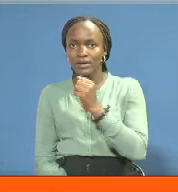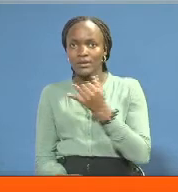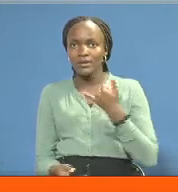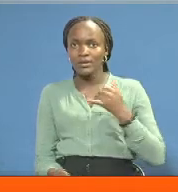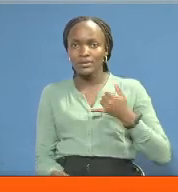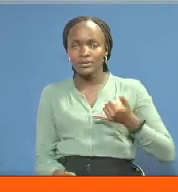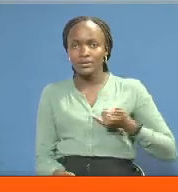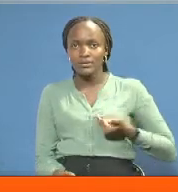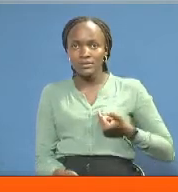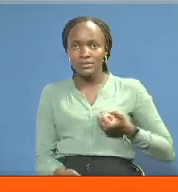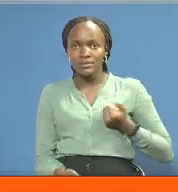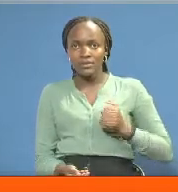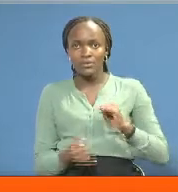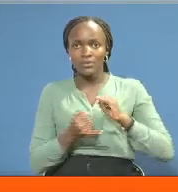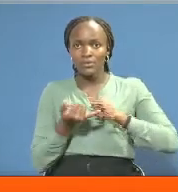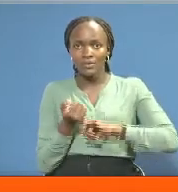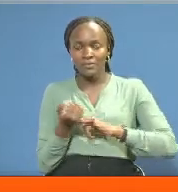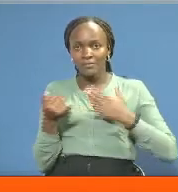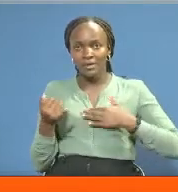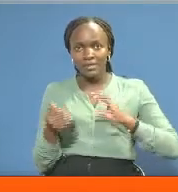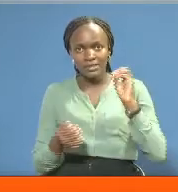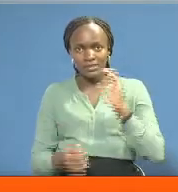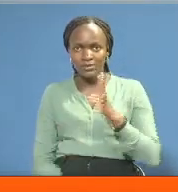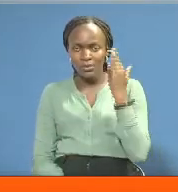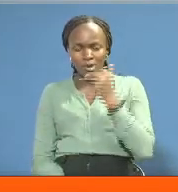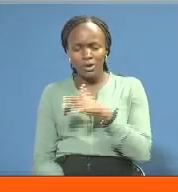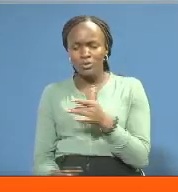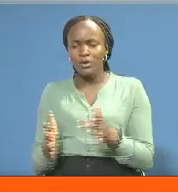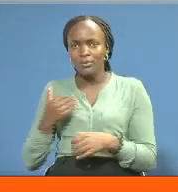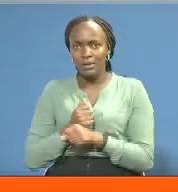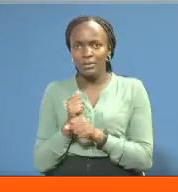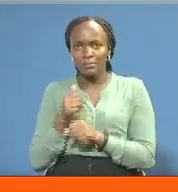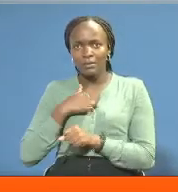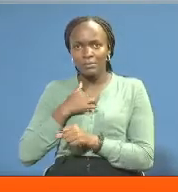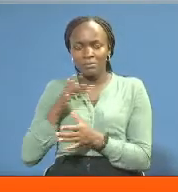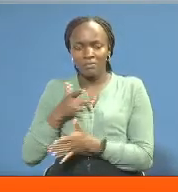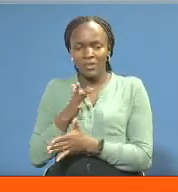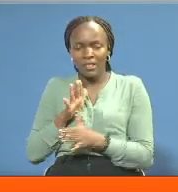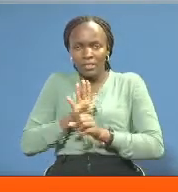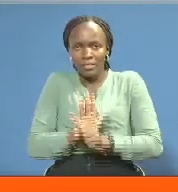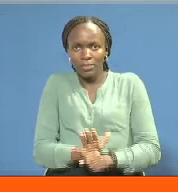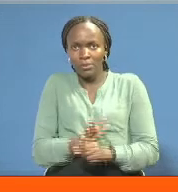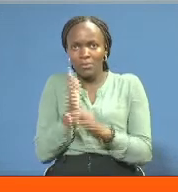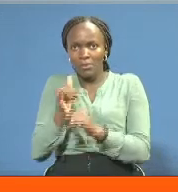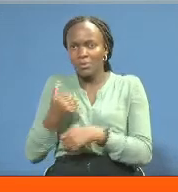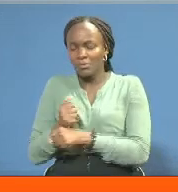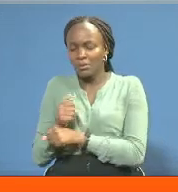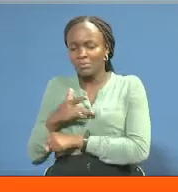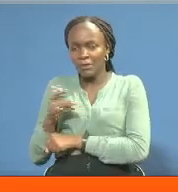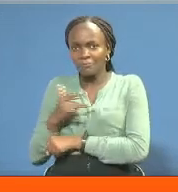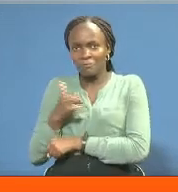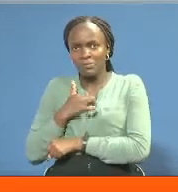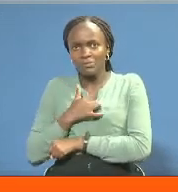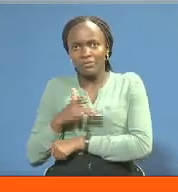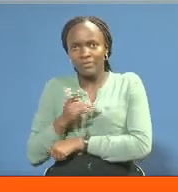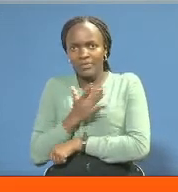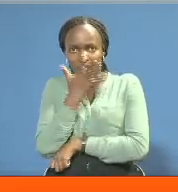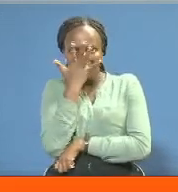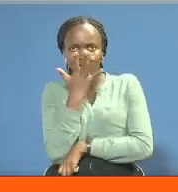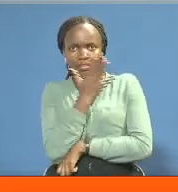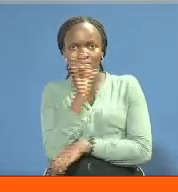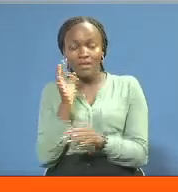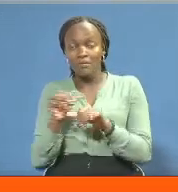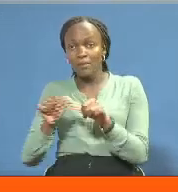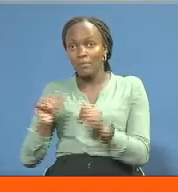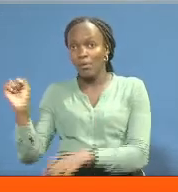When do you have to try and intimidate me? When did you want to try and ashamed me? If it is about